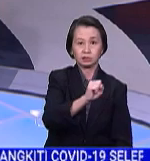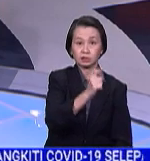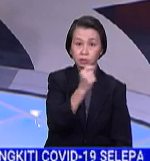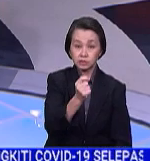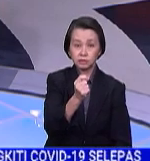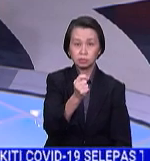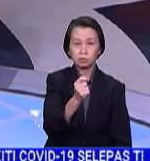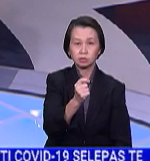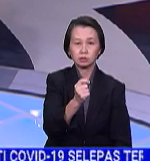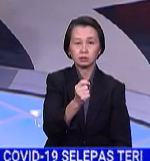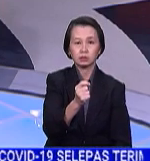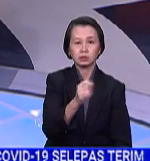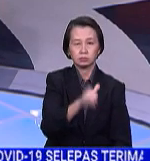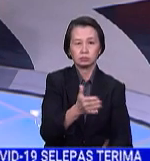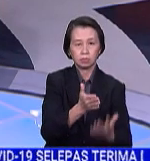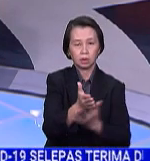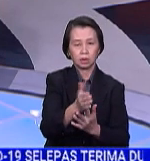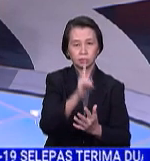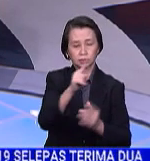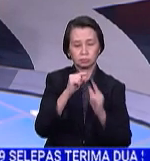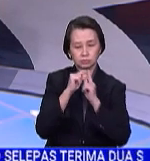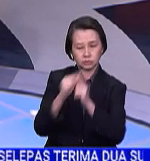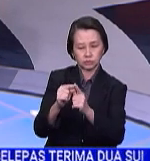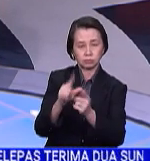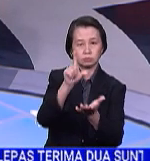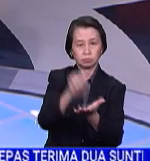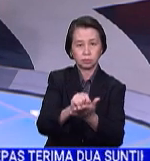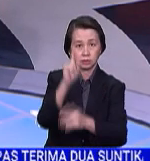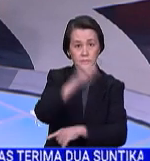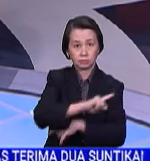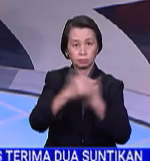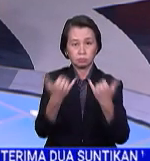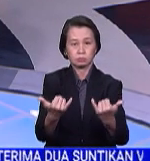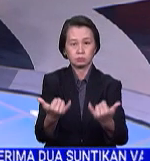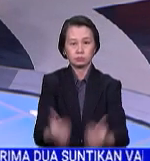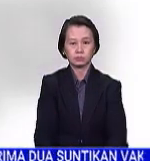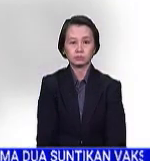Zaihan Ceku Abdul Rahman, melalui satu kenyataan media hari ini.